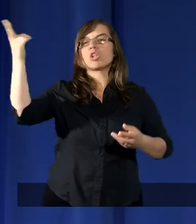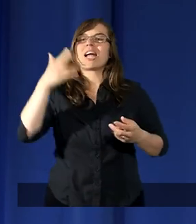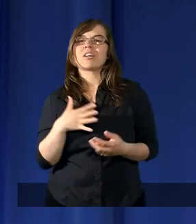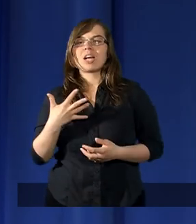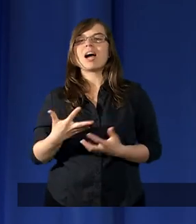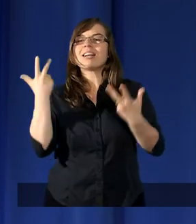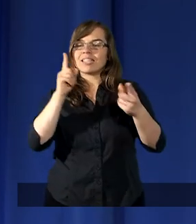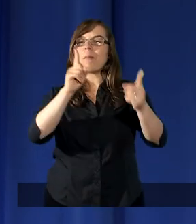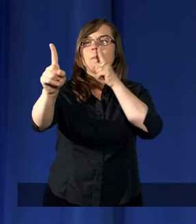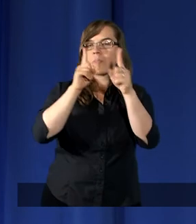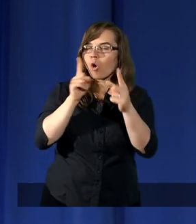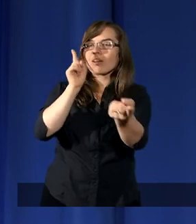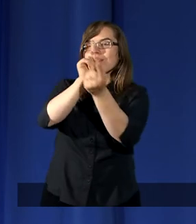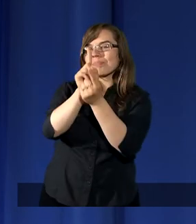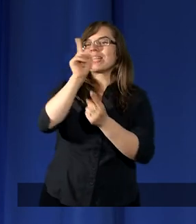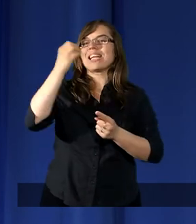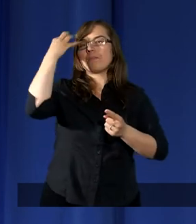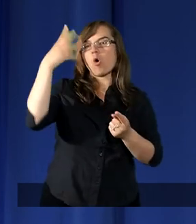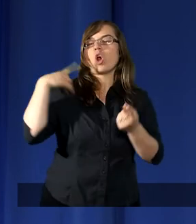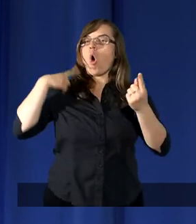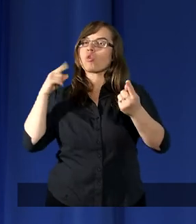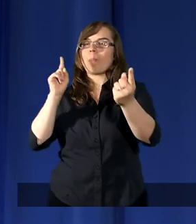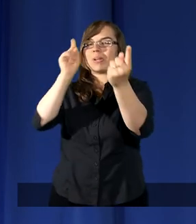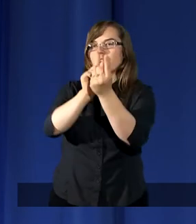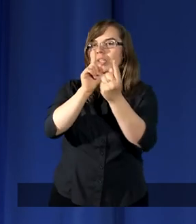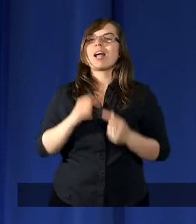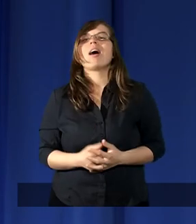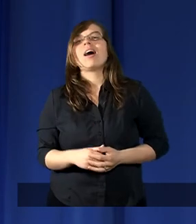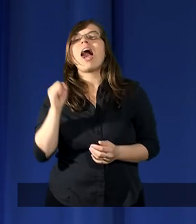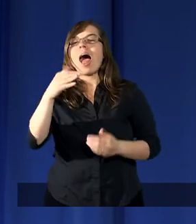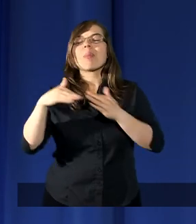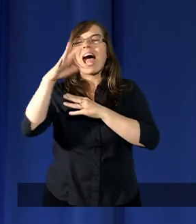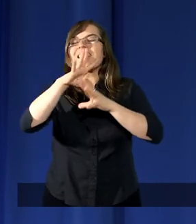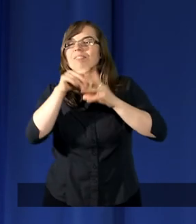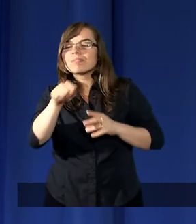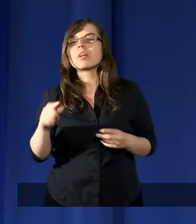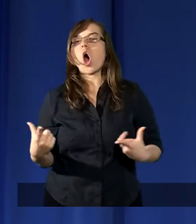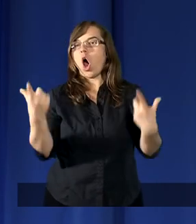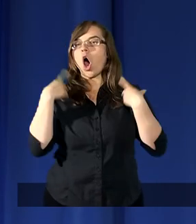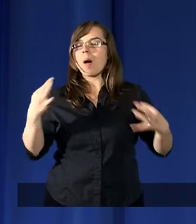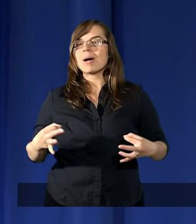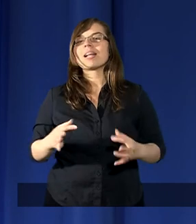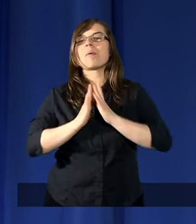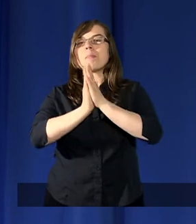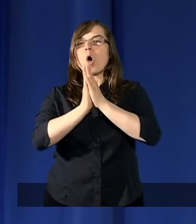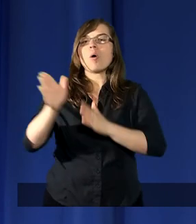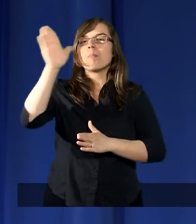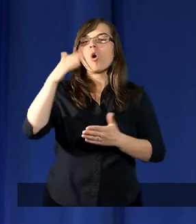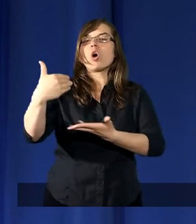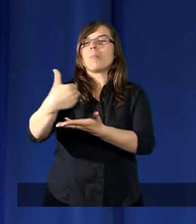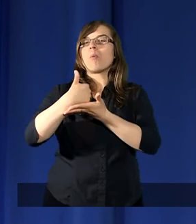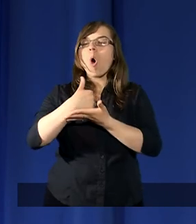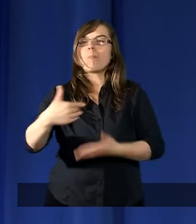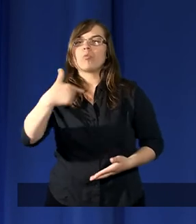i porozmawiam sobie z tym. A nade wszystko obecnie proszę Boga, Boże